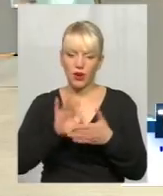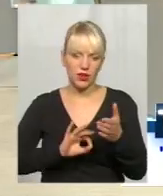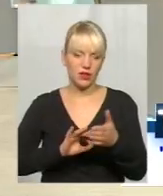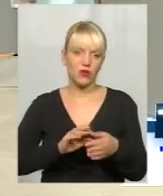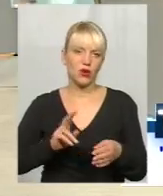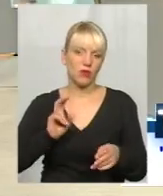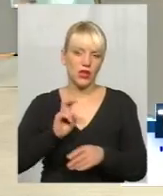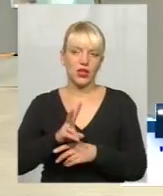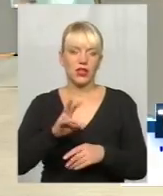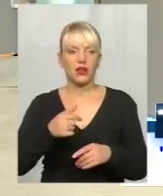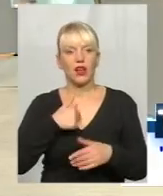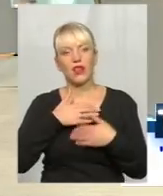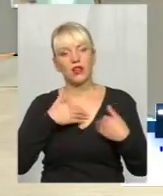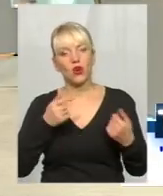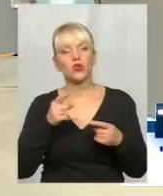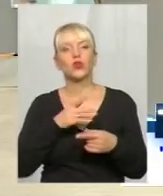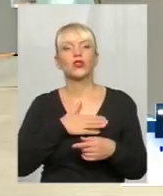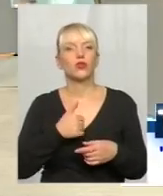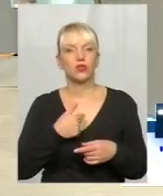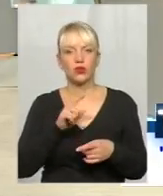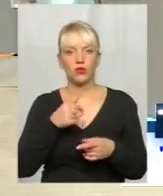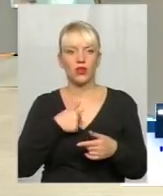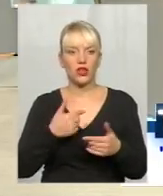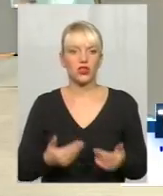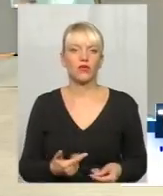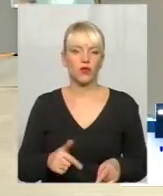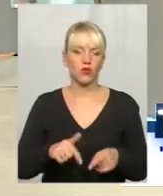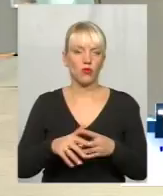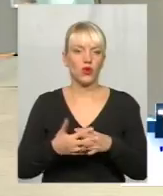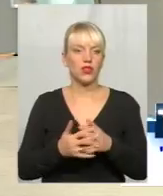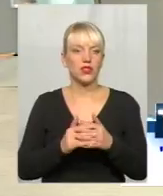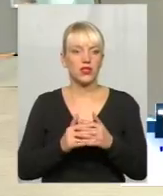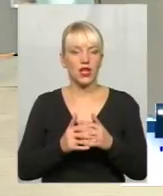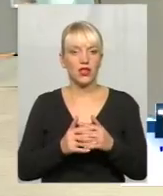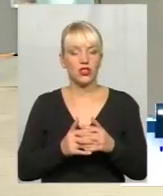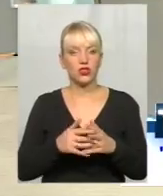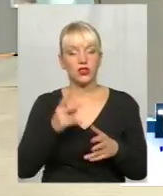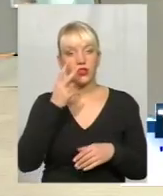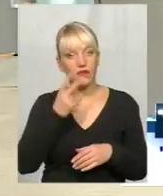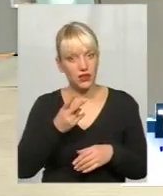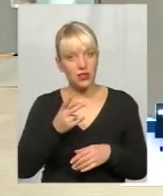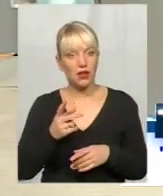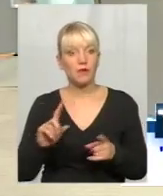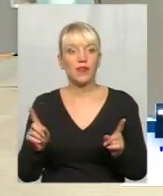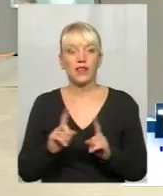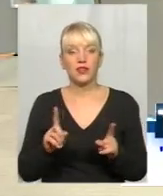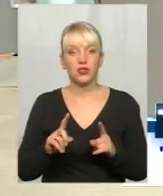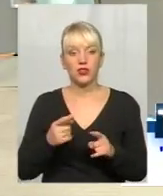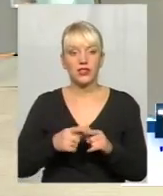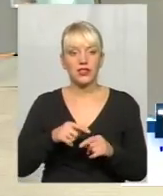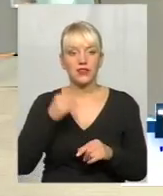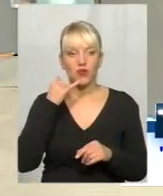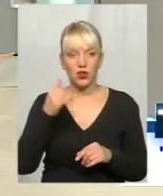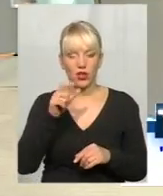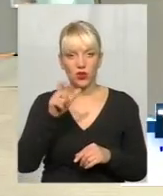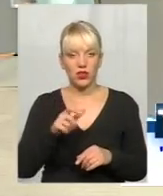ні, я не хочу, а кажу, чому, ну, бо я живу в цьому селищі, ну, тобто, дивіться, ви, причому це телефонувала людина